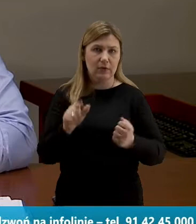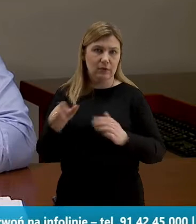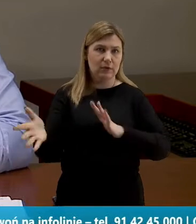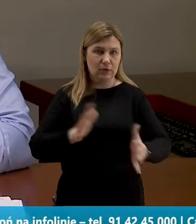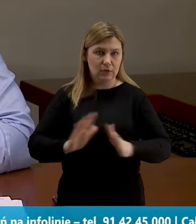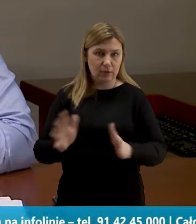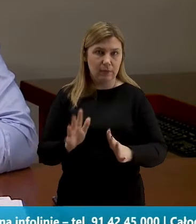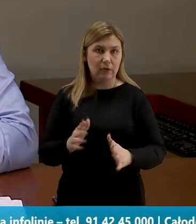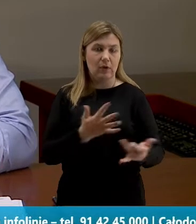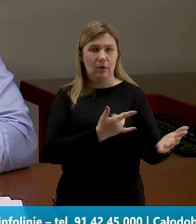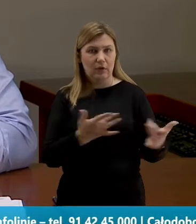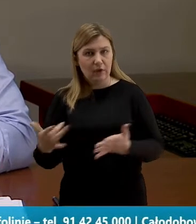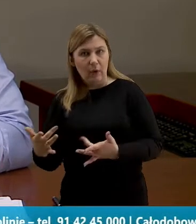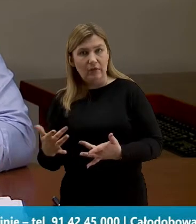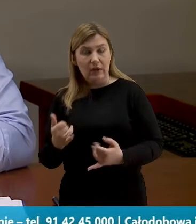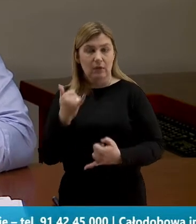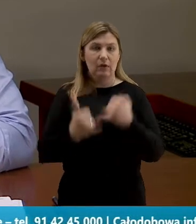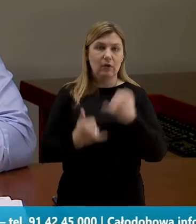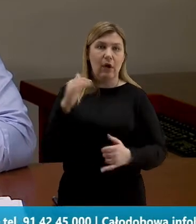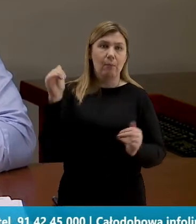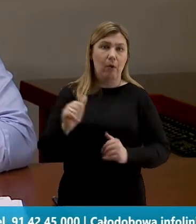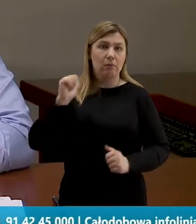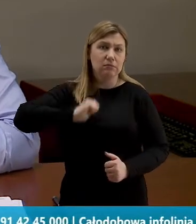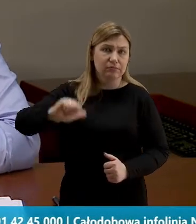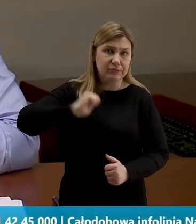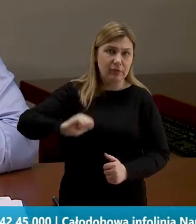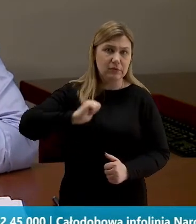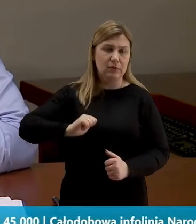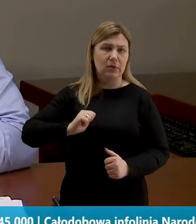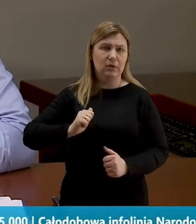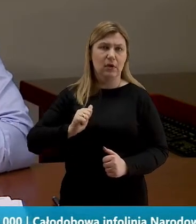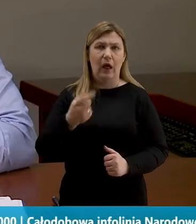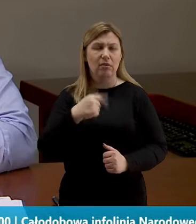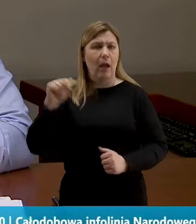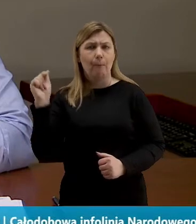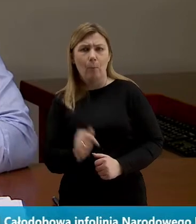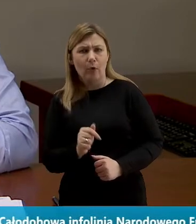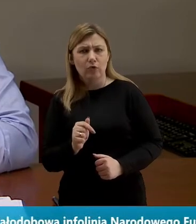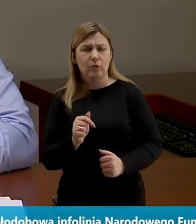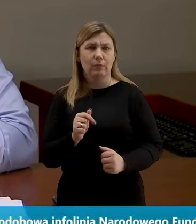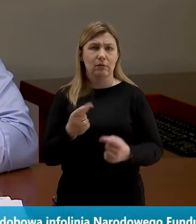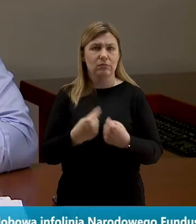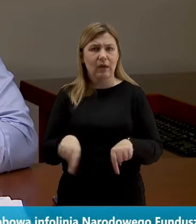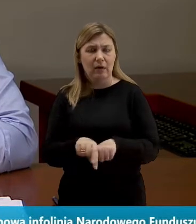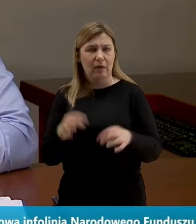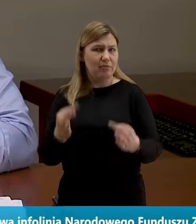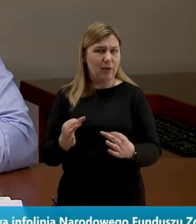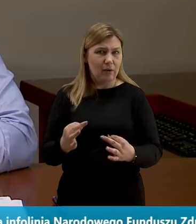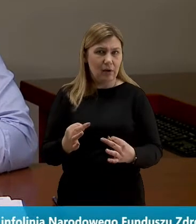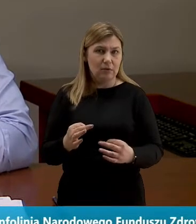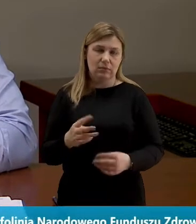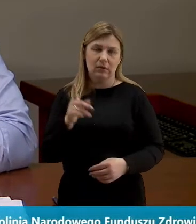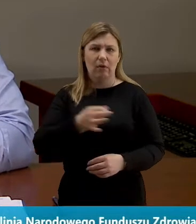załatwiać. Natomiast jeżeli coś może poczekać, jeżeli nie musimy czegoś zrealizować w urzędzie,